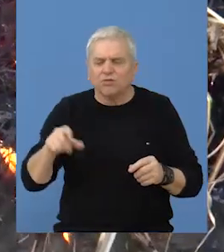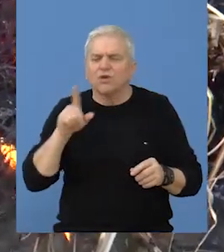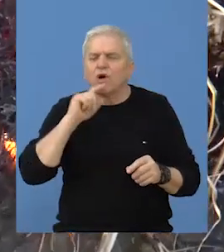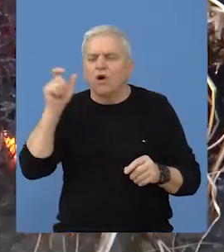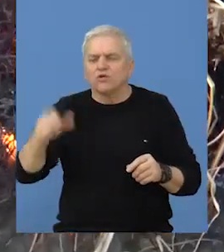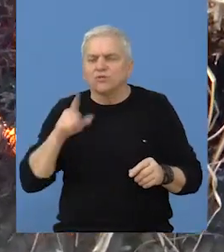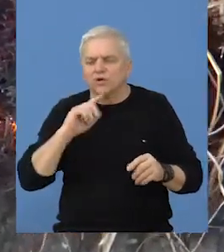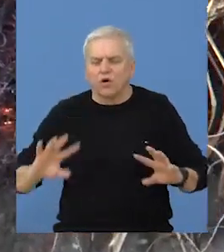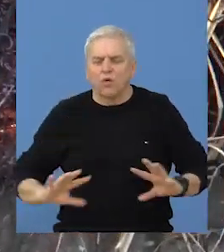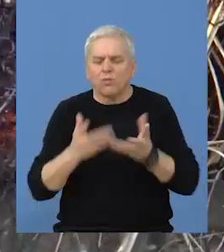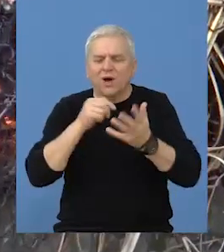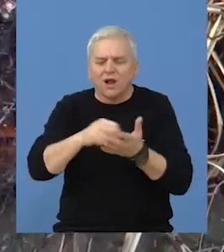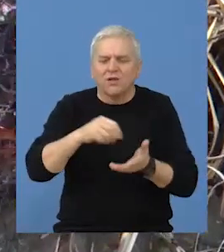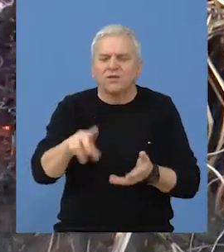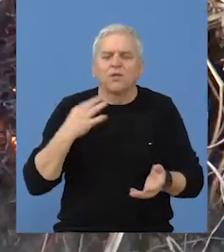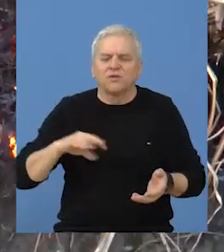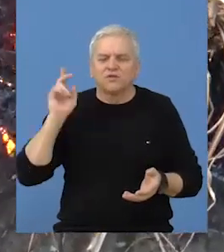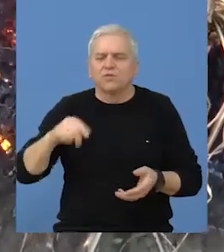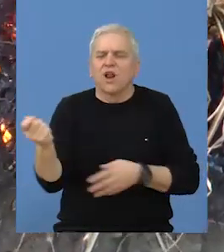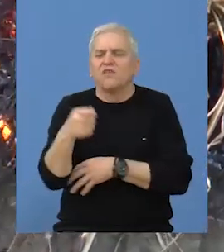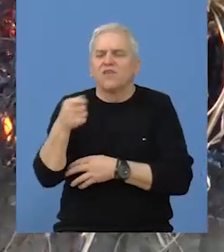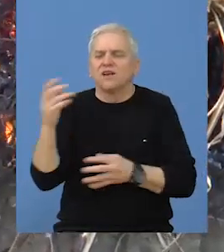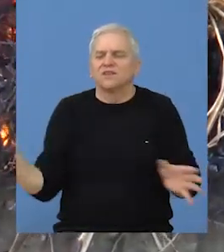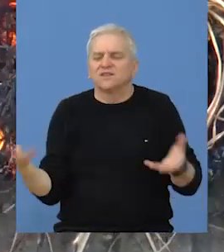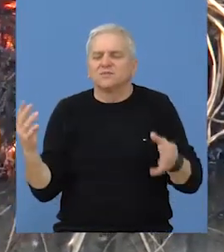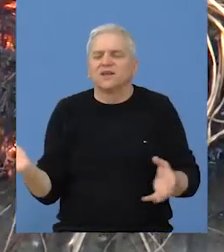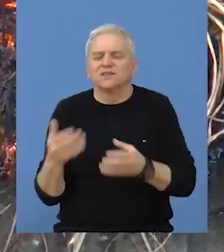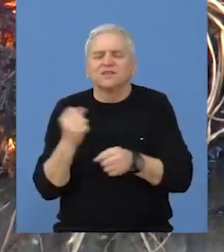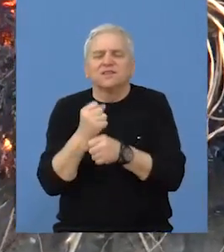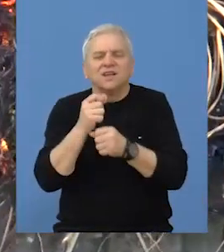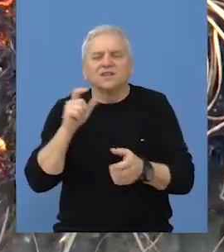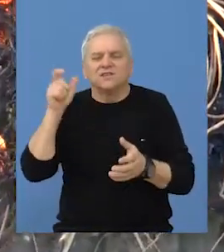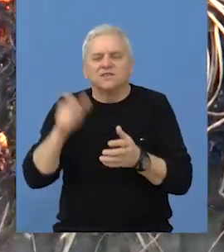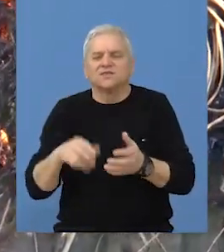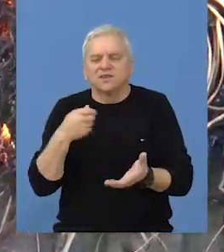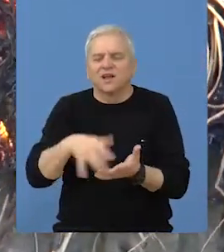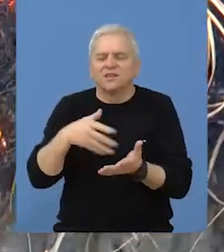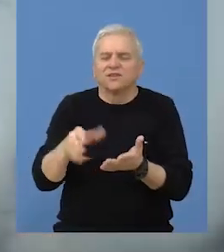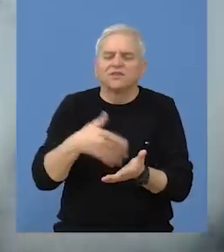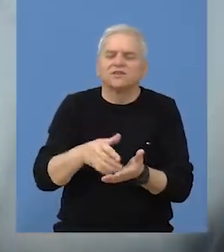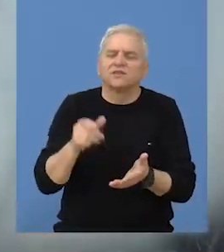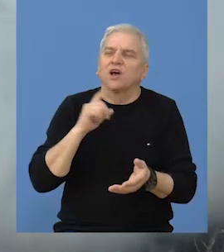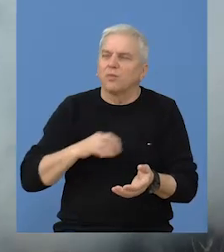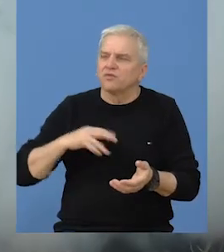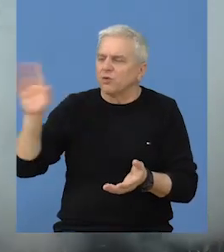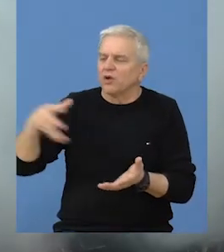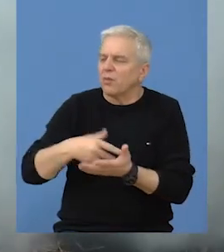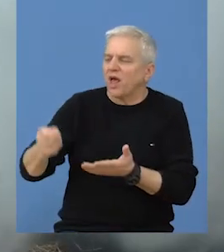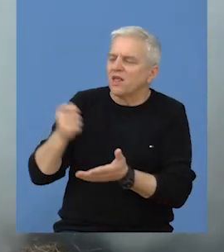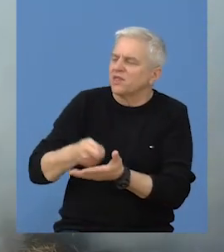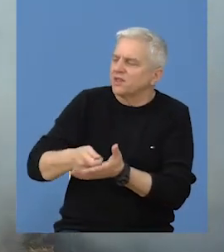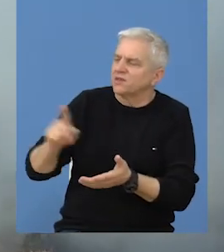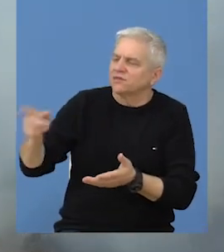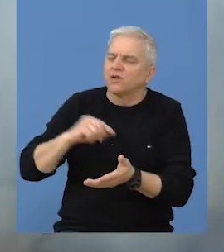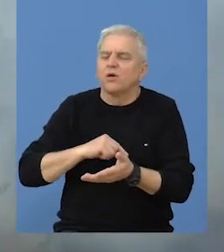Osoba koja izazove požar dužna je da vatrogasno-spasiločkoj jedinici nadoknadi troškove intervencije u